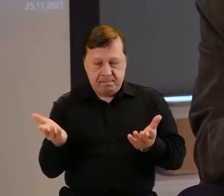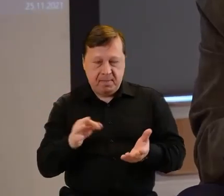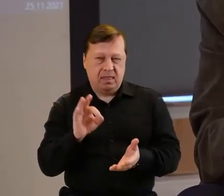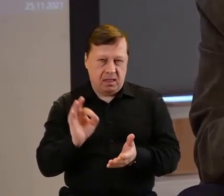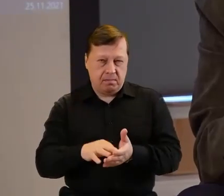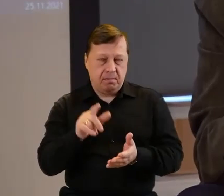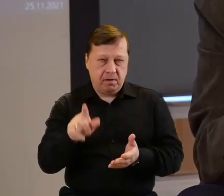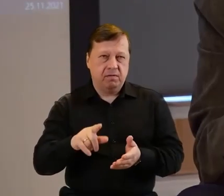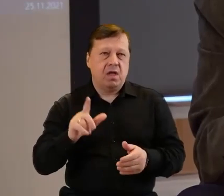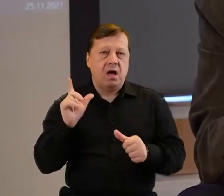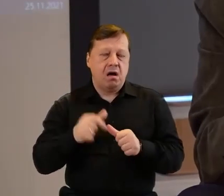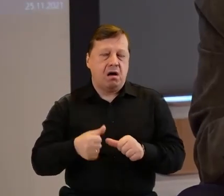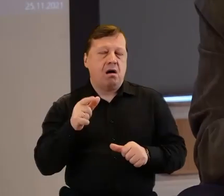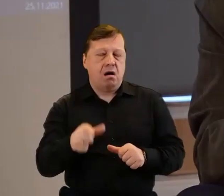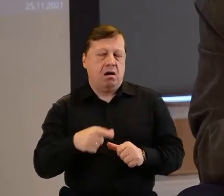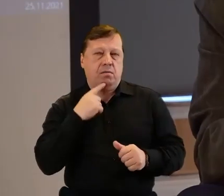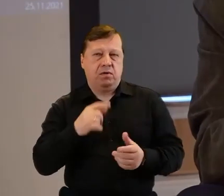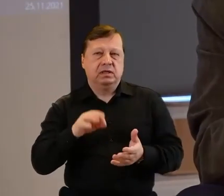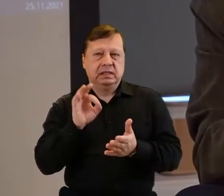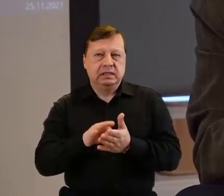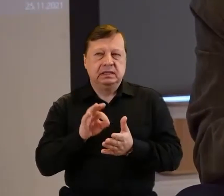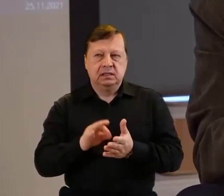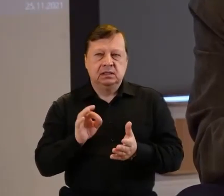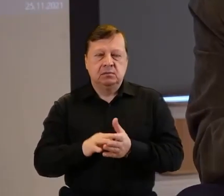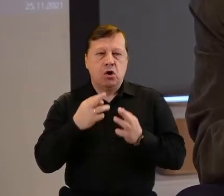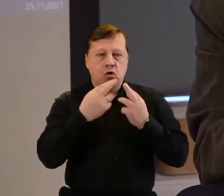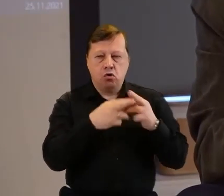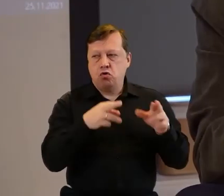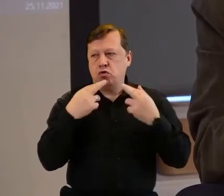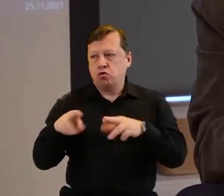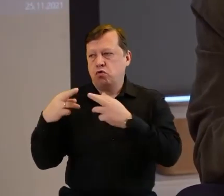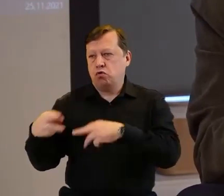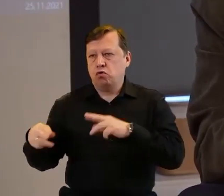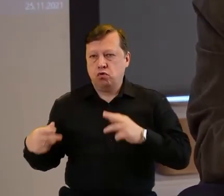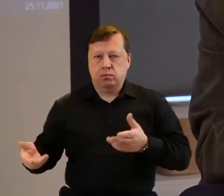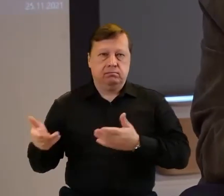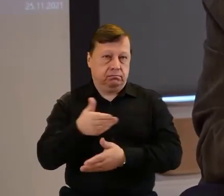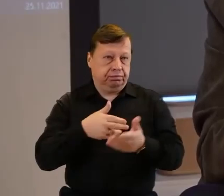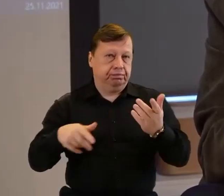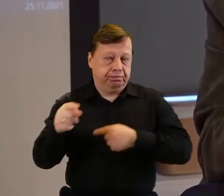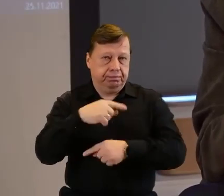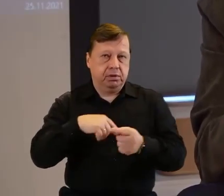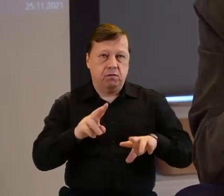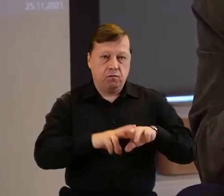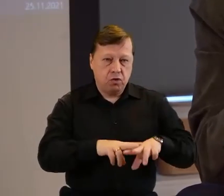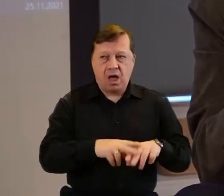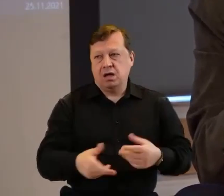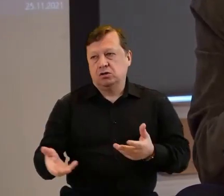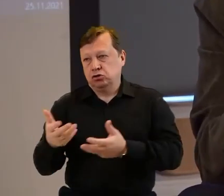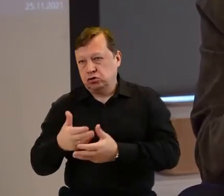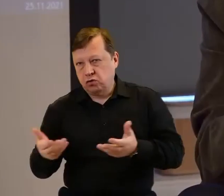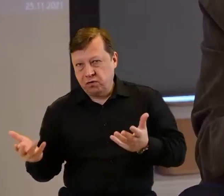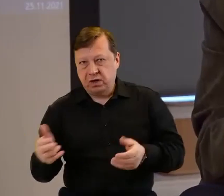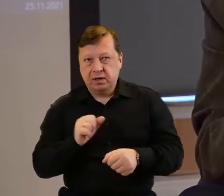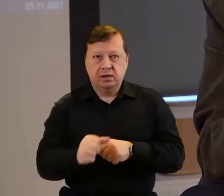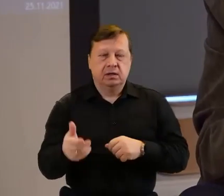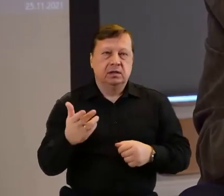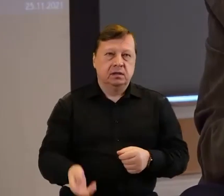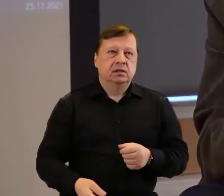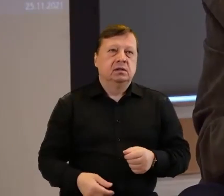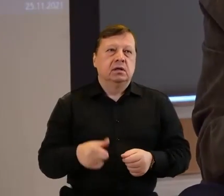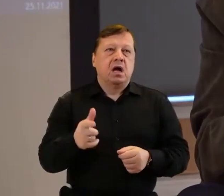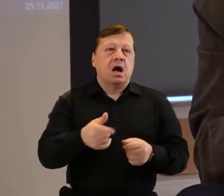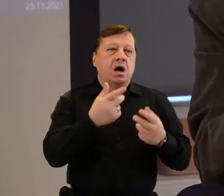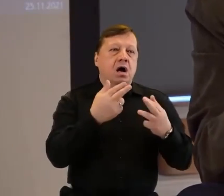systematycznie staramy się te różnice zacierać. Są fundacje i stowarzyszenia, ale czym się dzisiaj różni